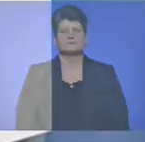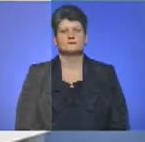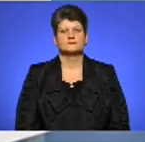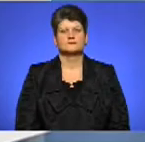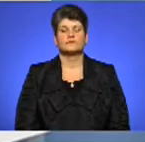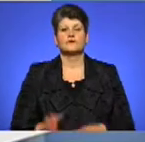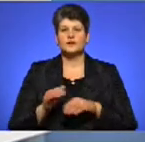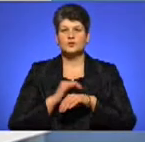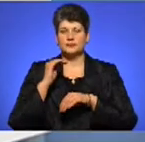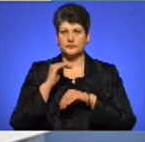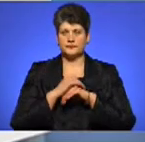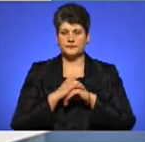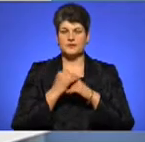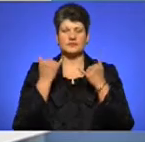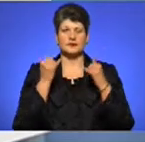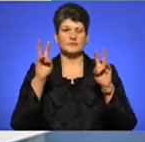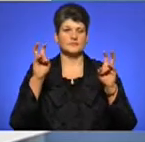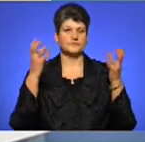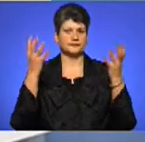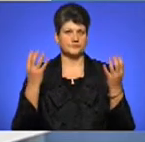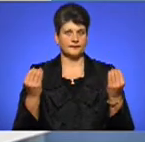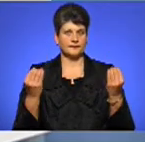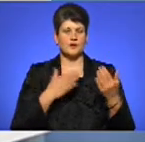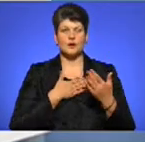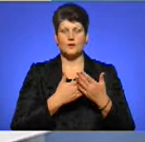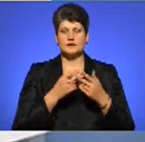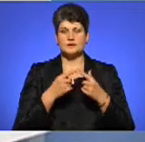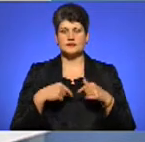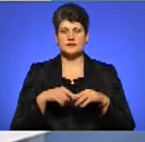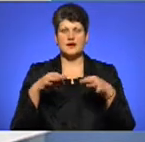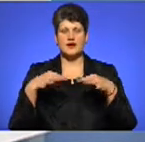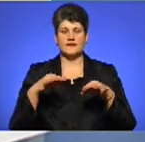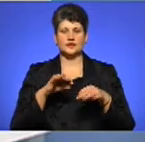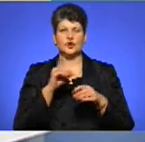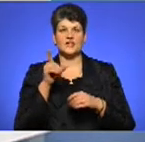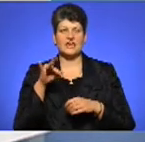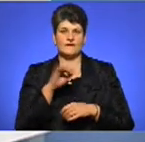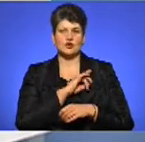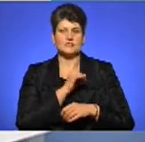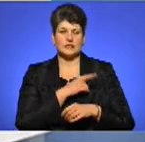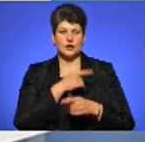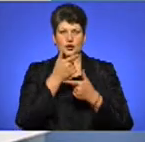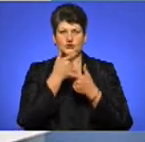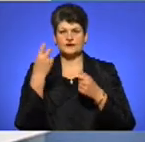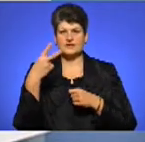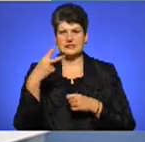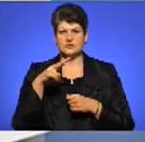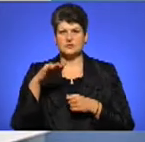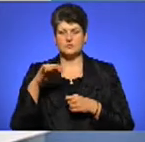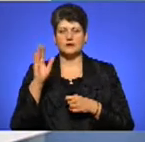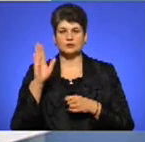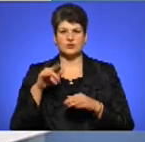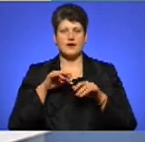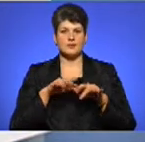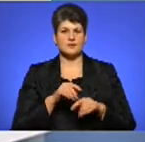Доброго вечора! В ефірі тема дня. Громадська організація Автоєвросила оголосила, що 20 листопада відбудеться акція